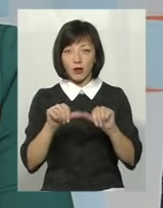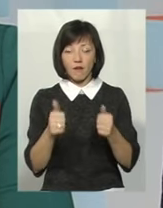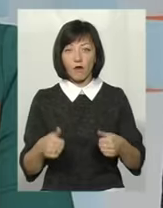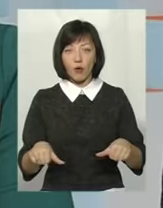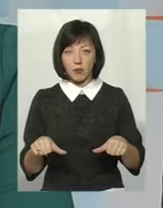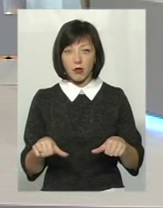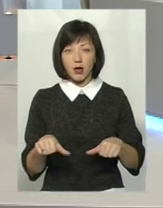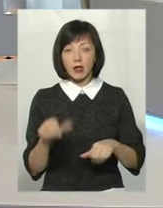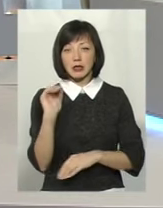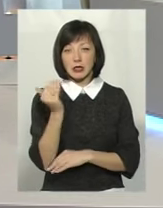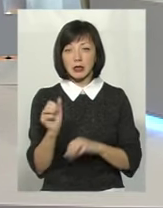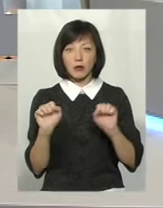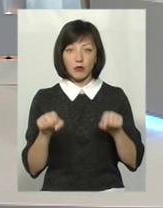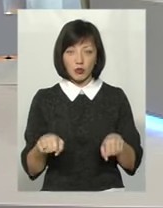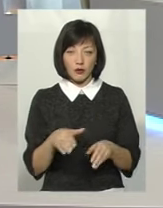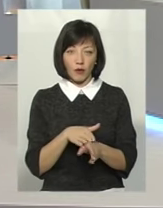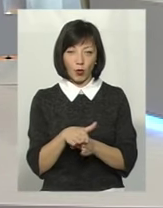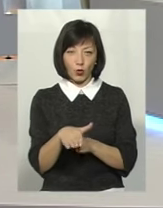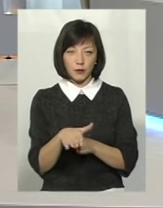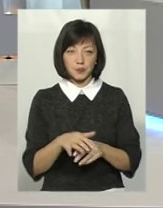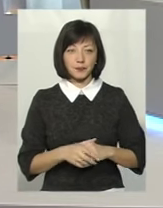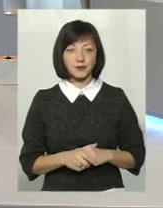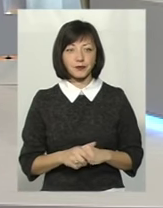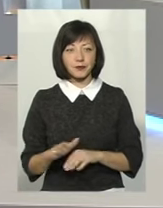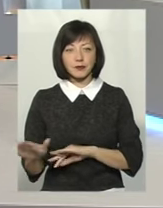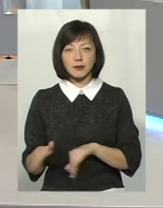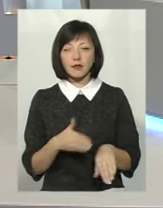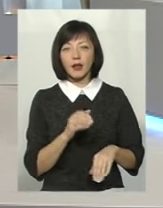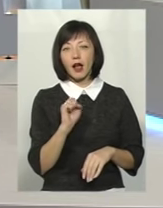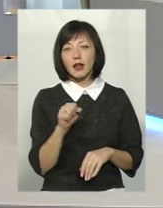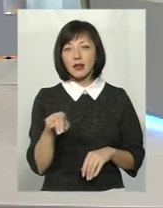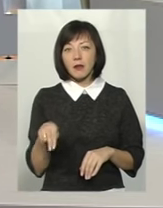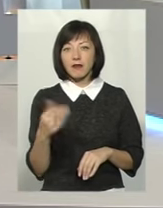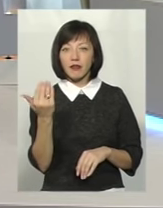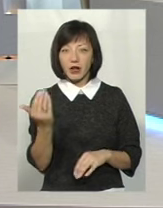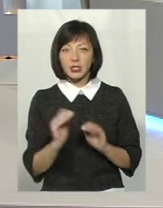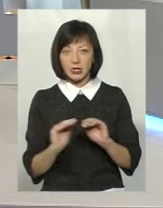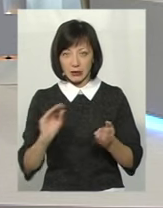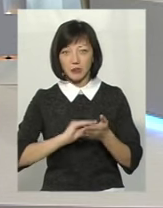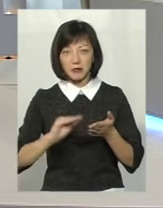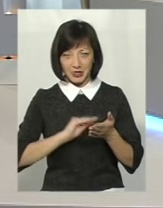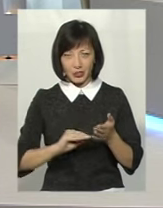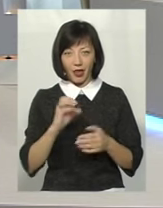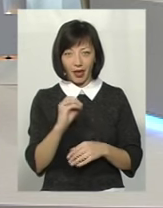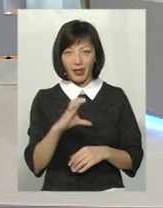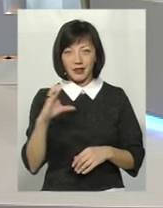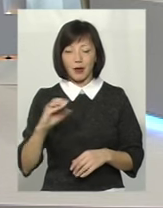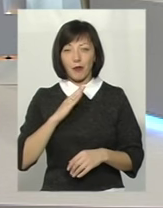довільній формі дитина може виконувати. Аліна Павліна, ваші діти пишуть есе? Так, якраз мої дітки